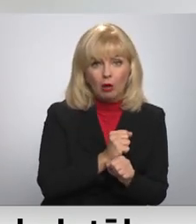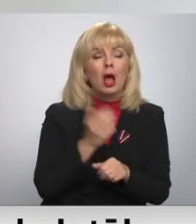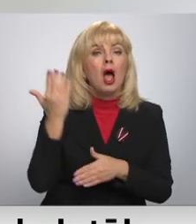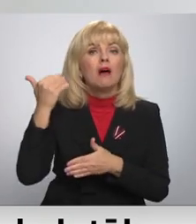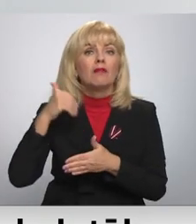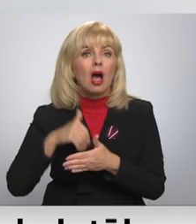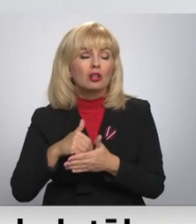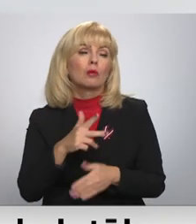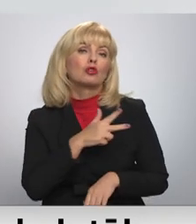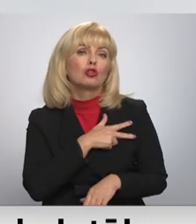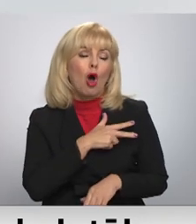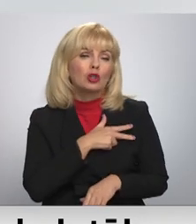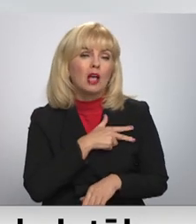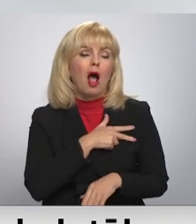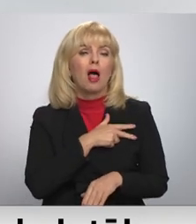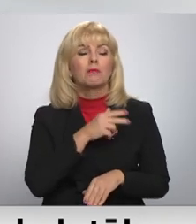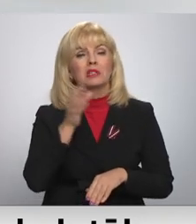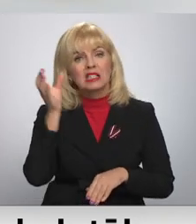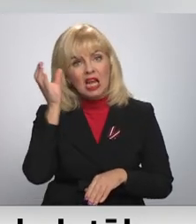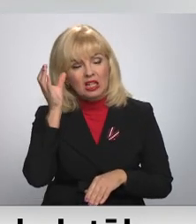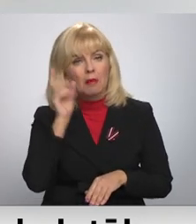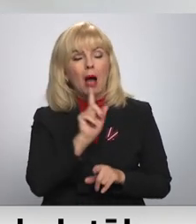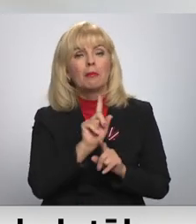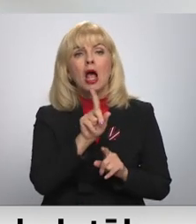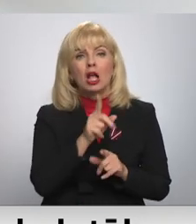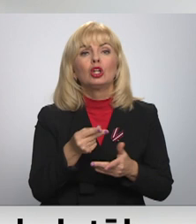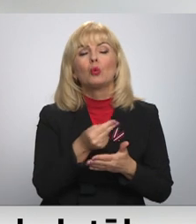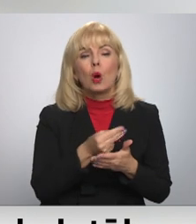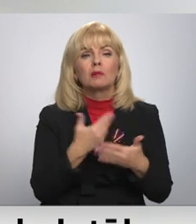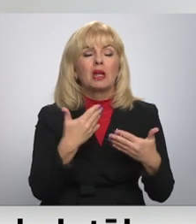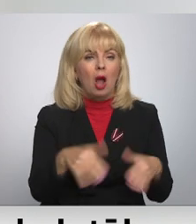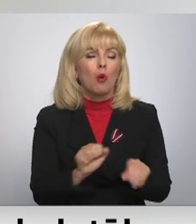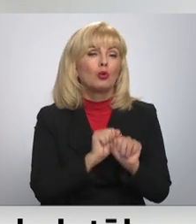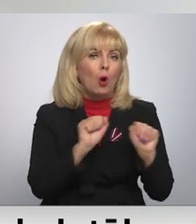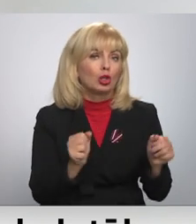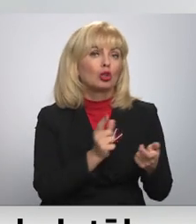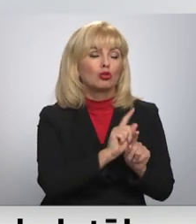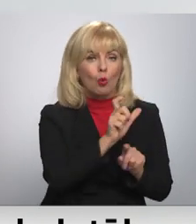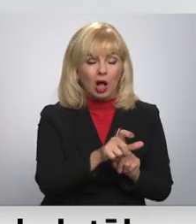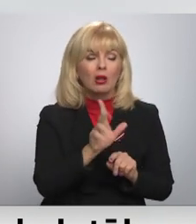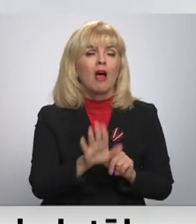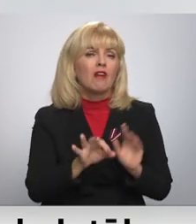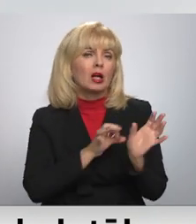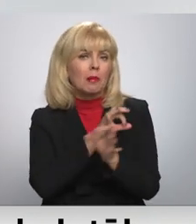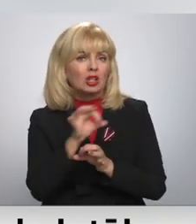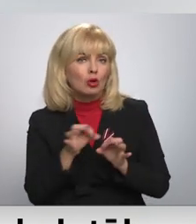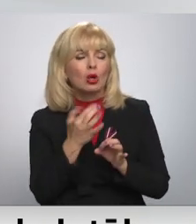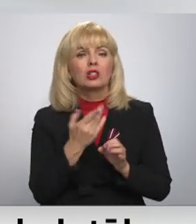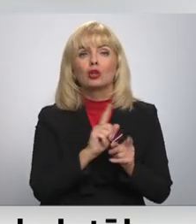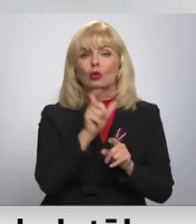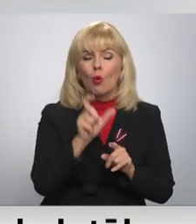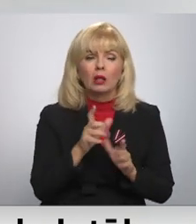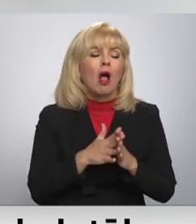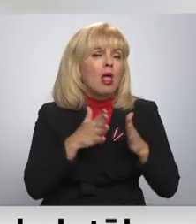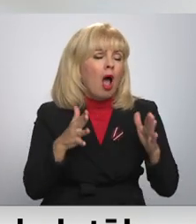sociālām zinībām viennozīmīgi ir nodrošināta skolotāja. Mēs varam diskutēt par to, cik skolotājiem ir lielu